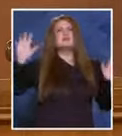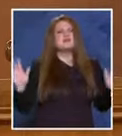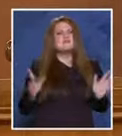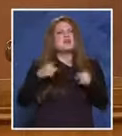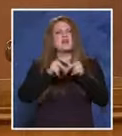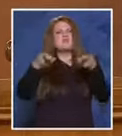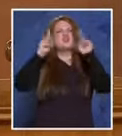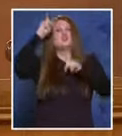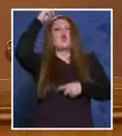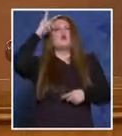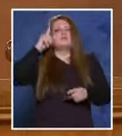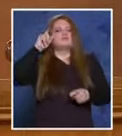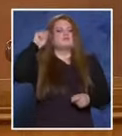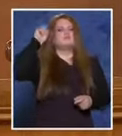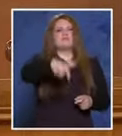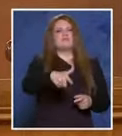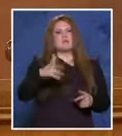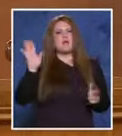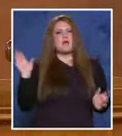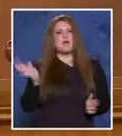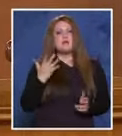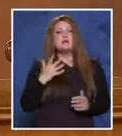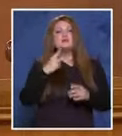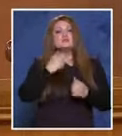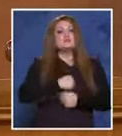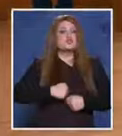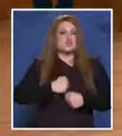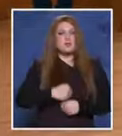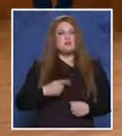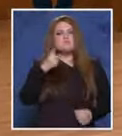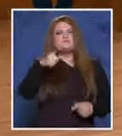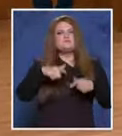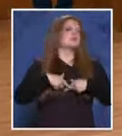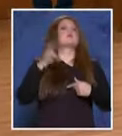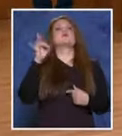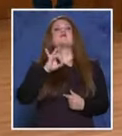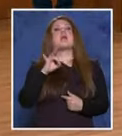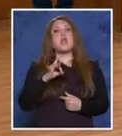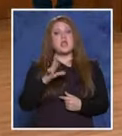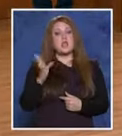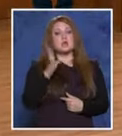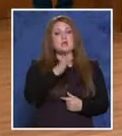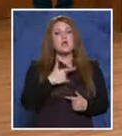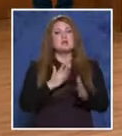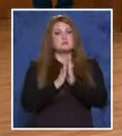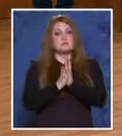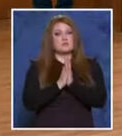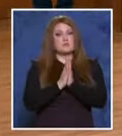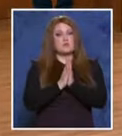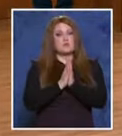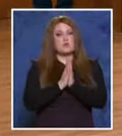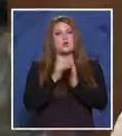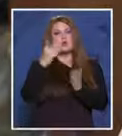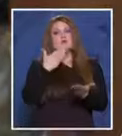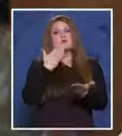господин Йорданов, за съжаление. Адвокат Рангелов, извинявам се, че си позволи гледа. Моля да постановите,